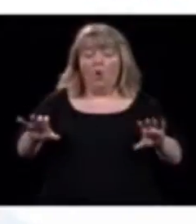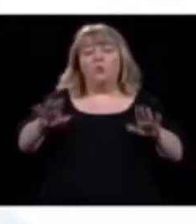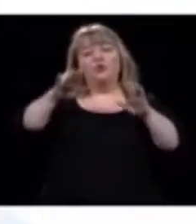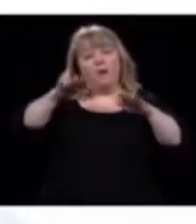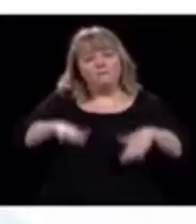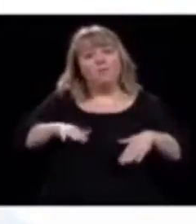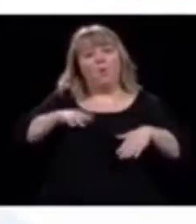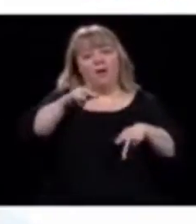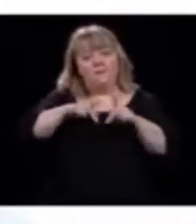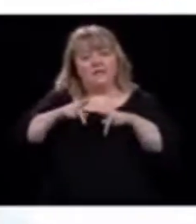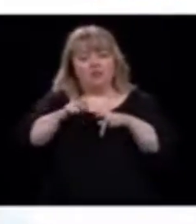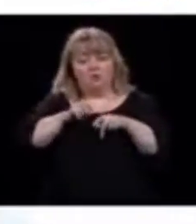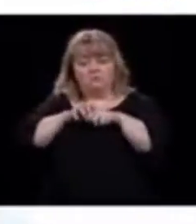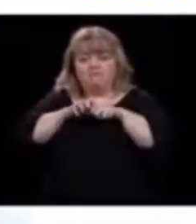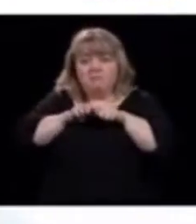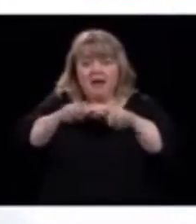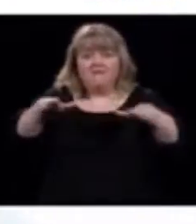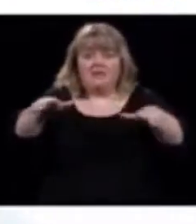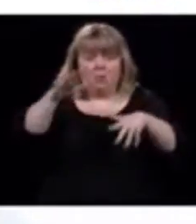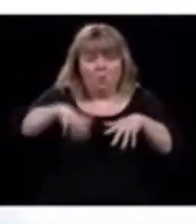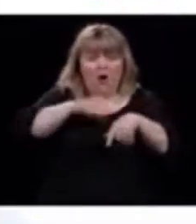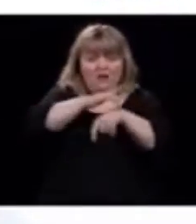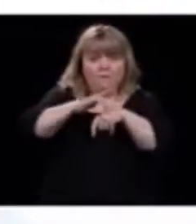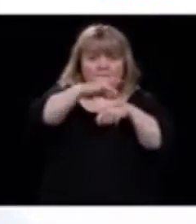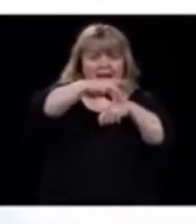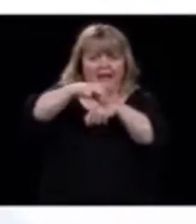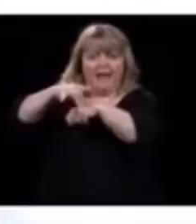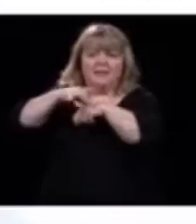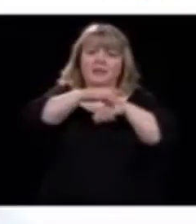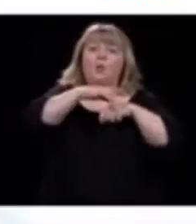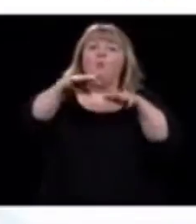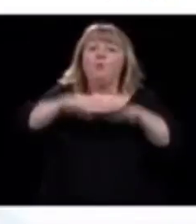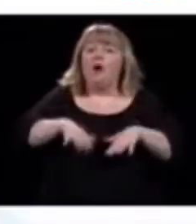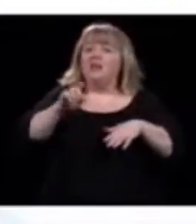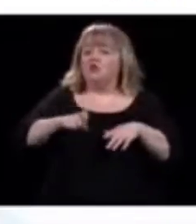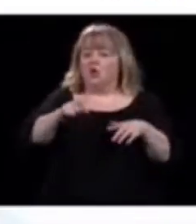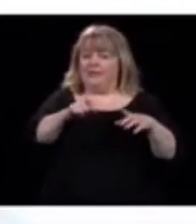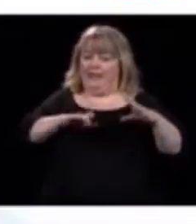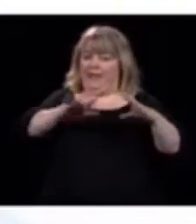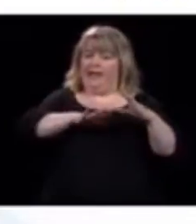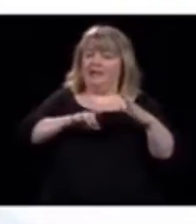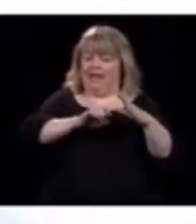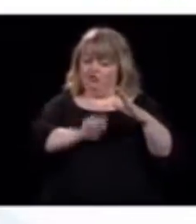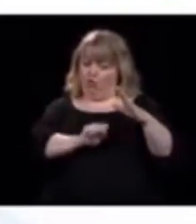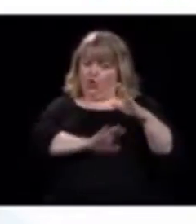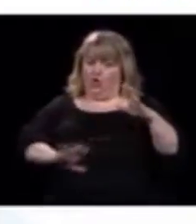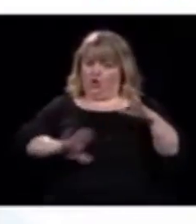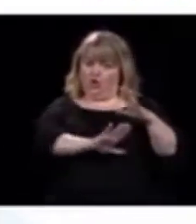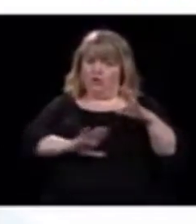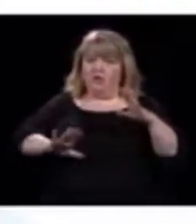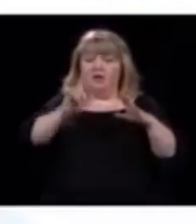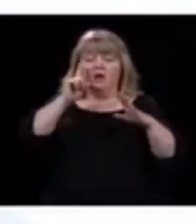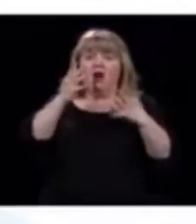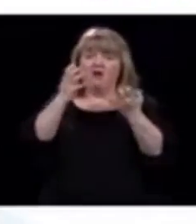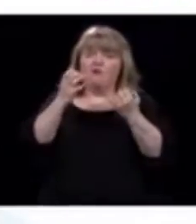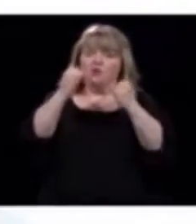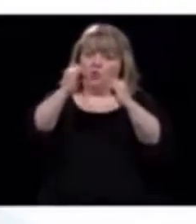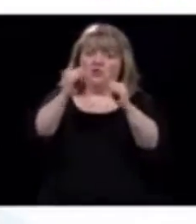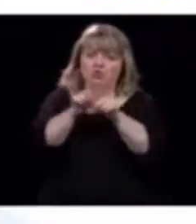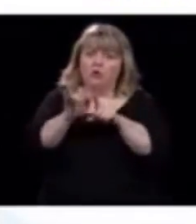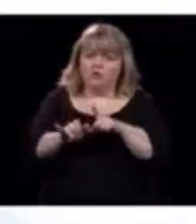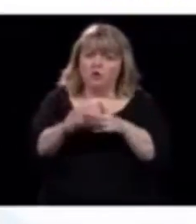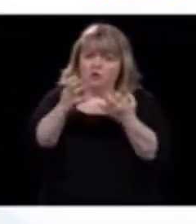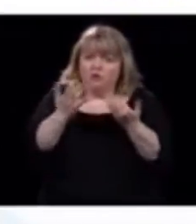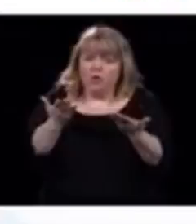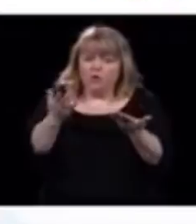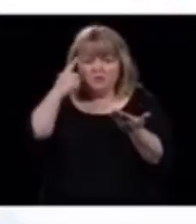infectées que dans le sud du Québec. Donc, ce qu'on veut, c'est que ça reste comme ça. Donc, je vous promets, on va aller vous